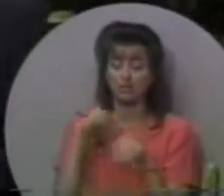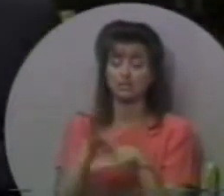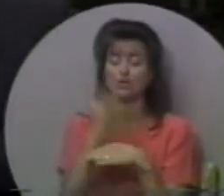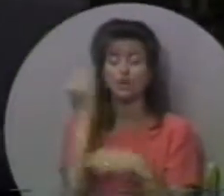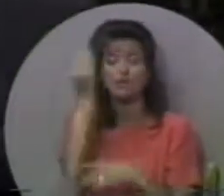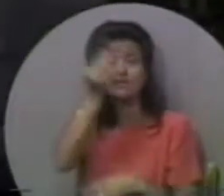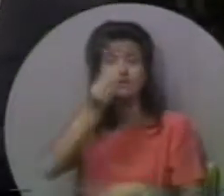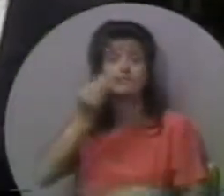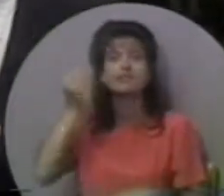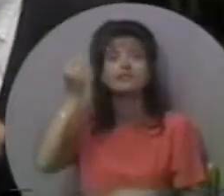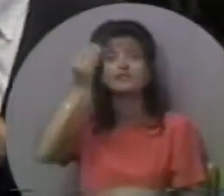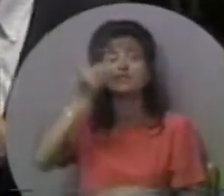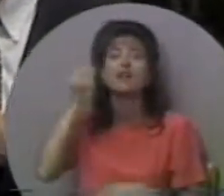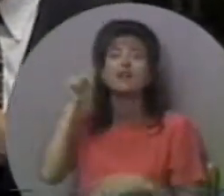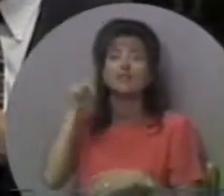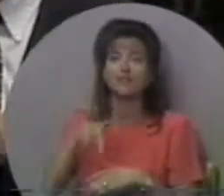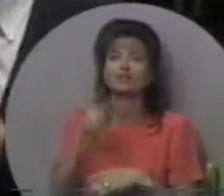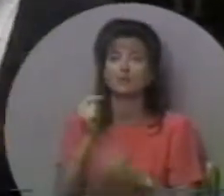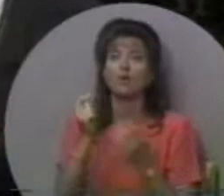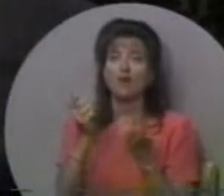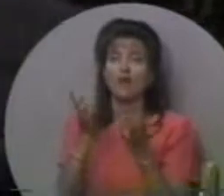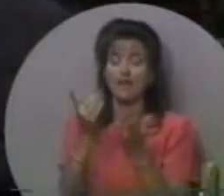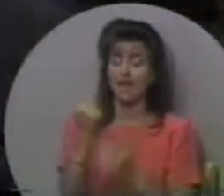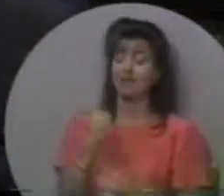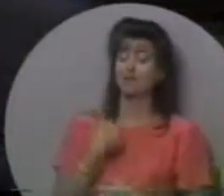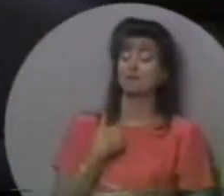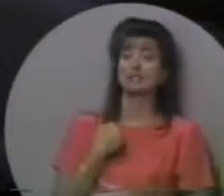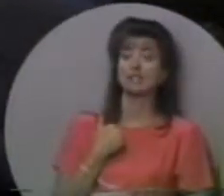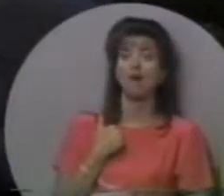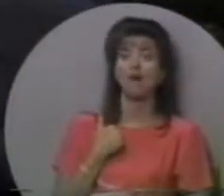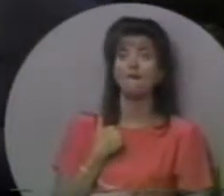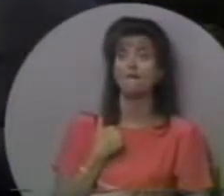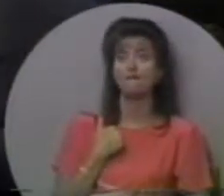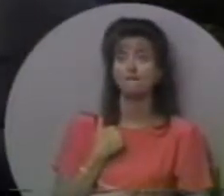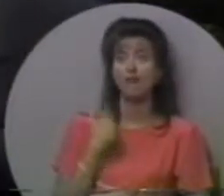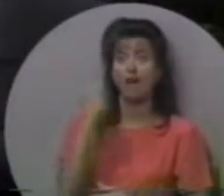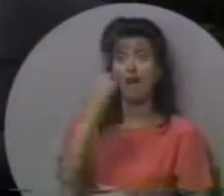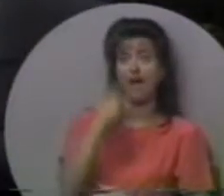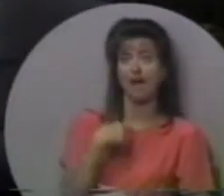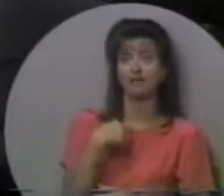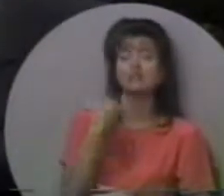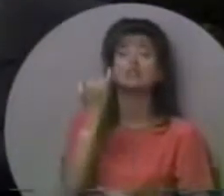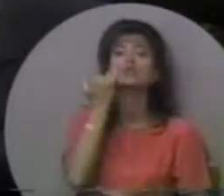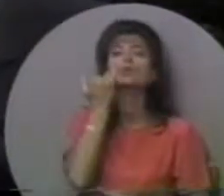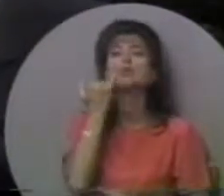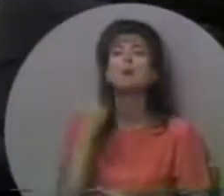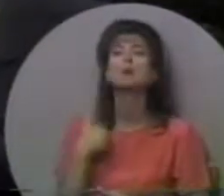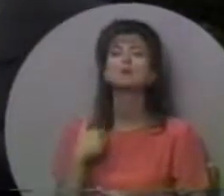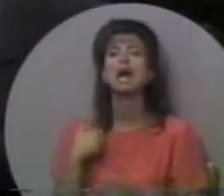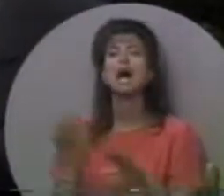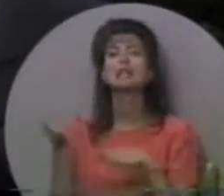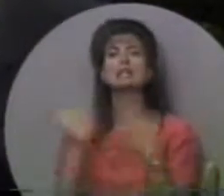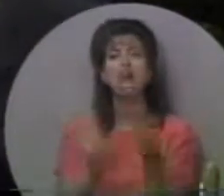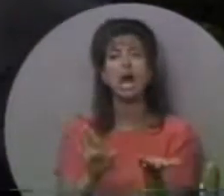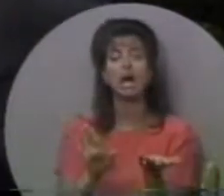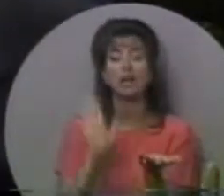Як ви зі мною сьогодні думаєте про свій поклик, ось яке питання я собі задаю. Якби я помер,